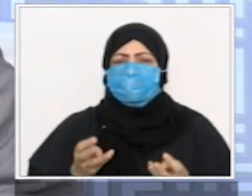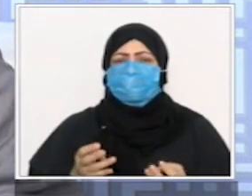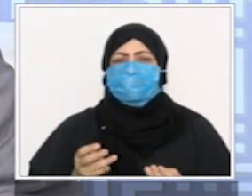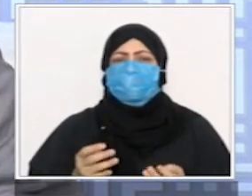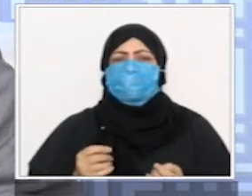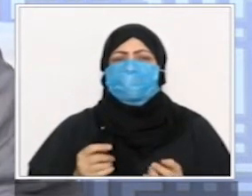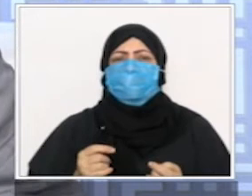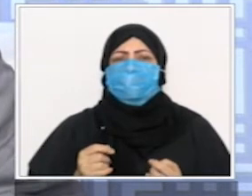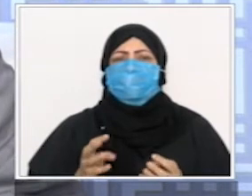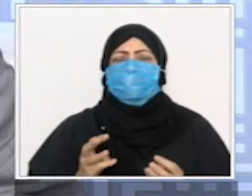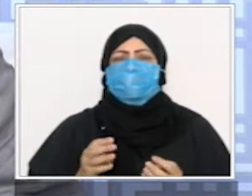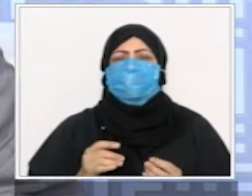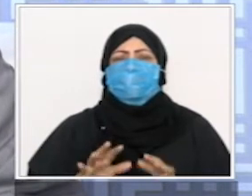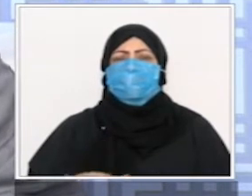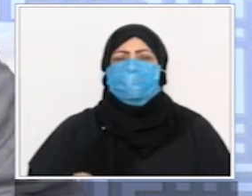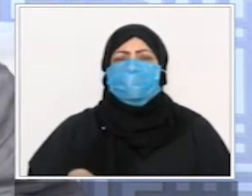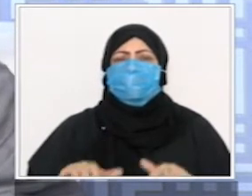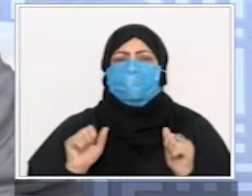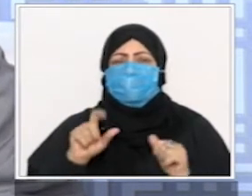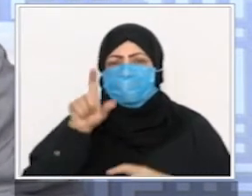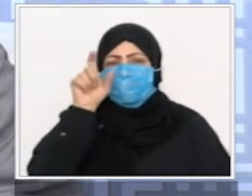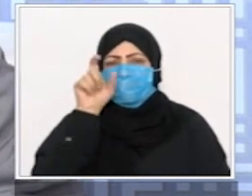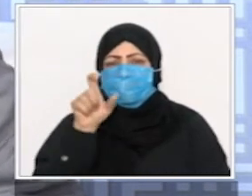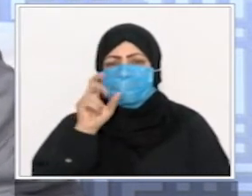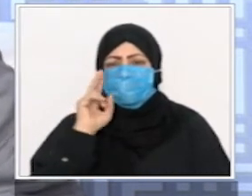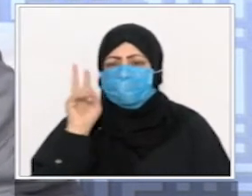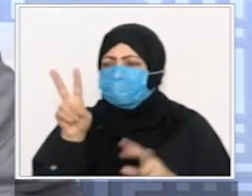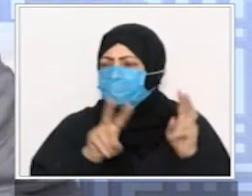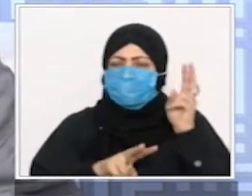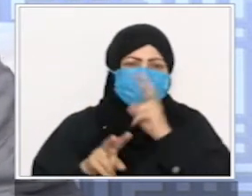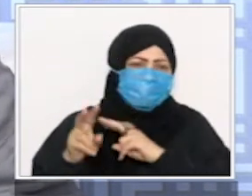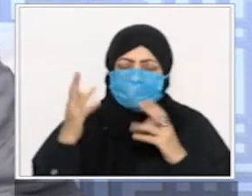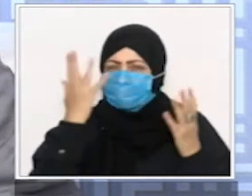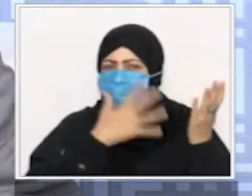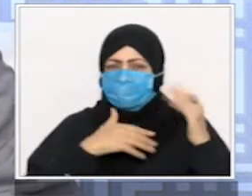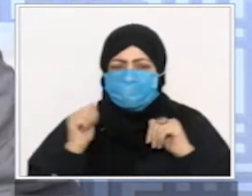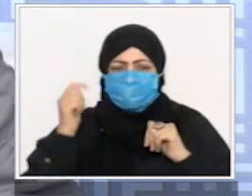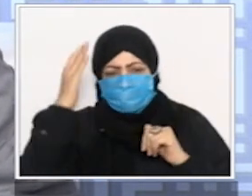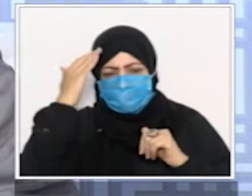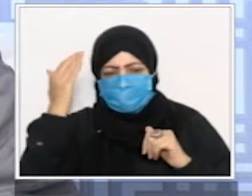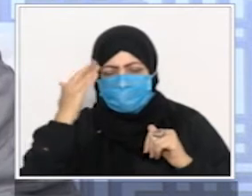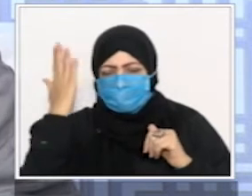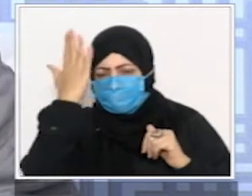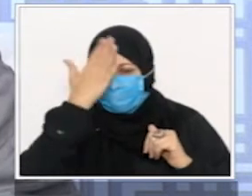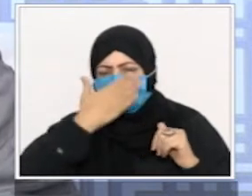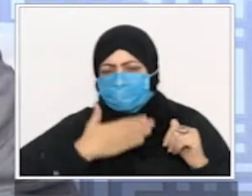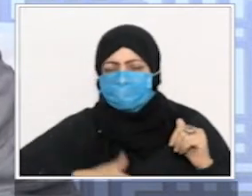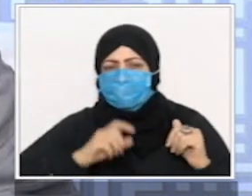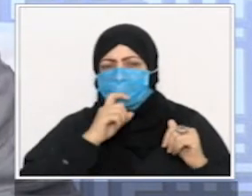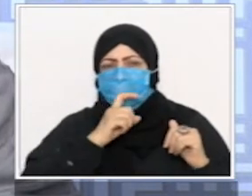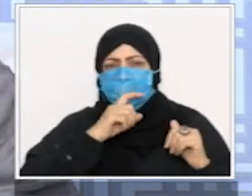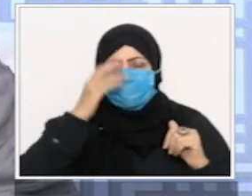النساء لا تعرفوا بعضها بعضاً تمشي متلتمات بخمارهن وبمروطهن